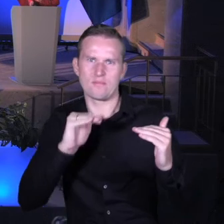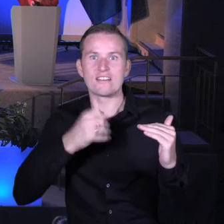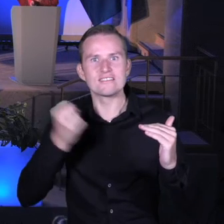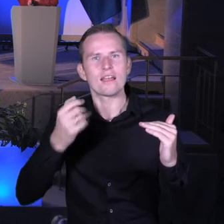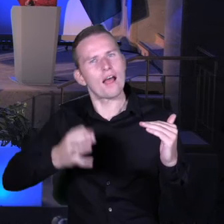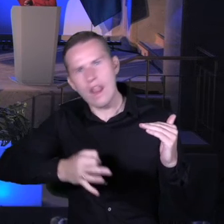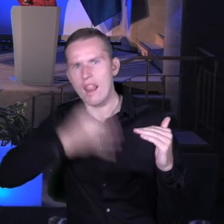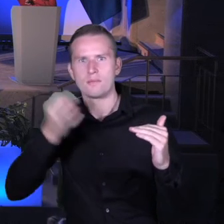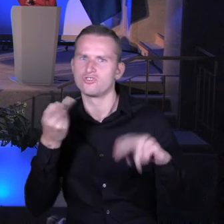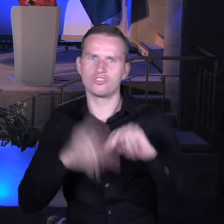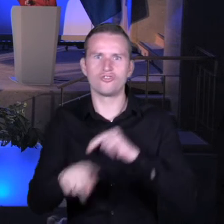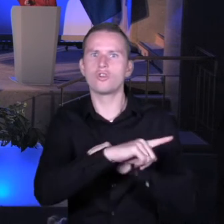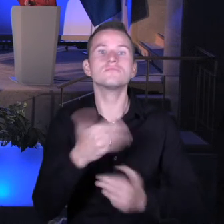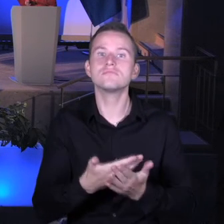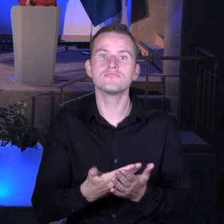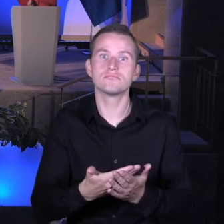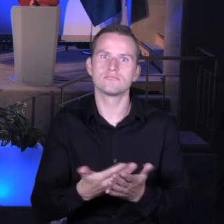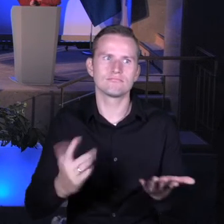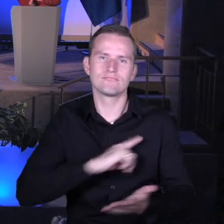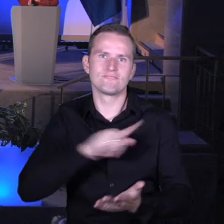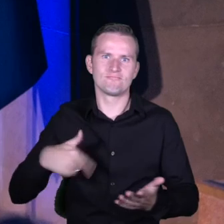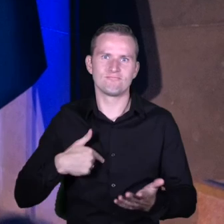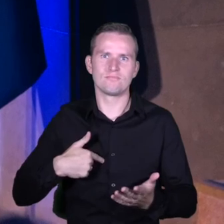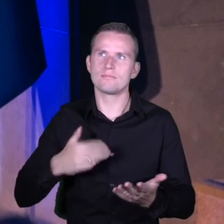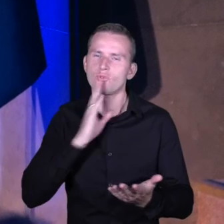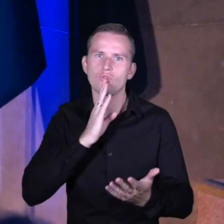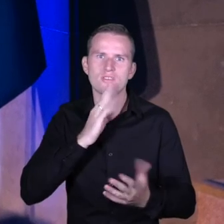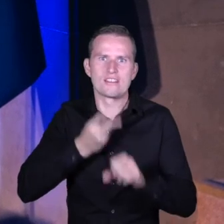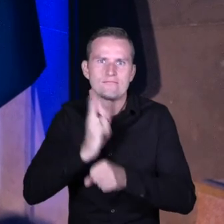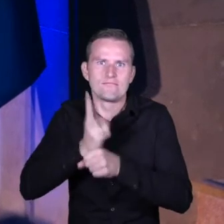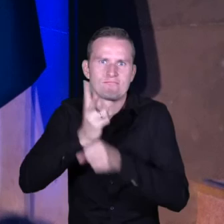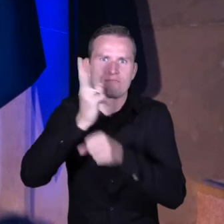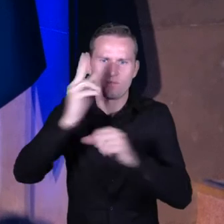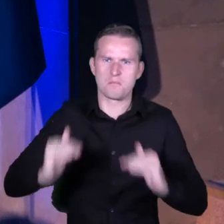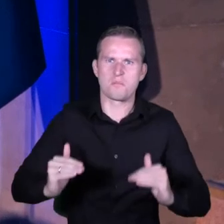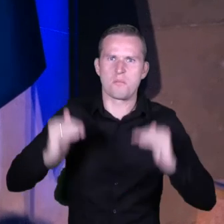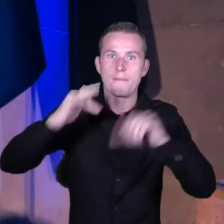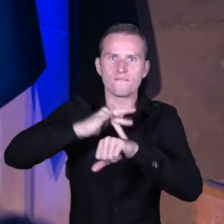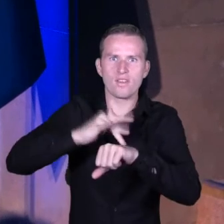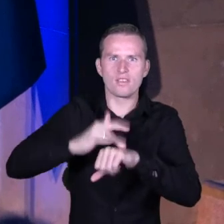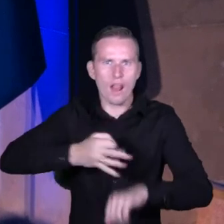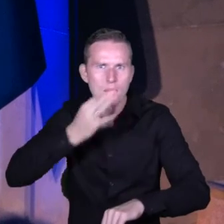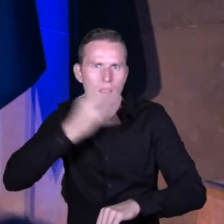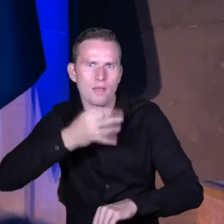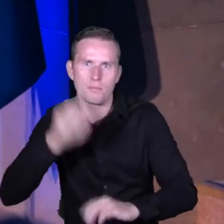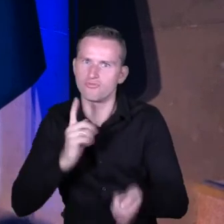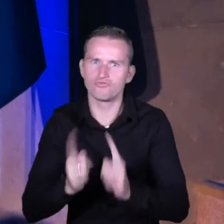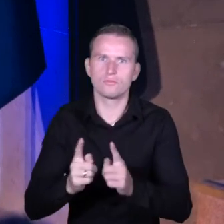przekroczyć, żeby być w stanie osiągać te wyniki szybciej i lepiej.